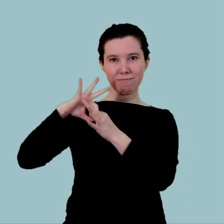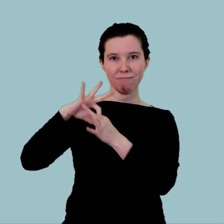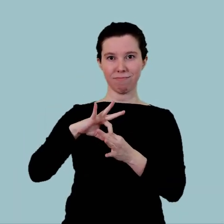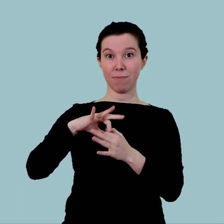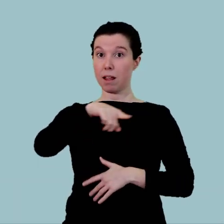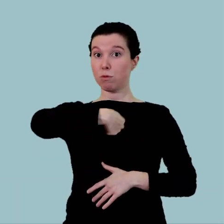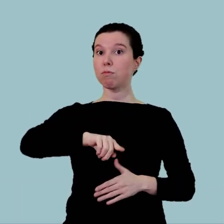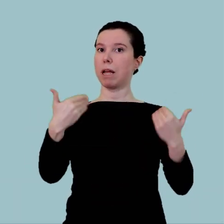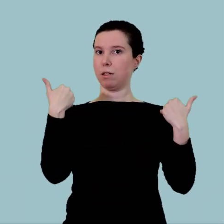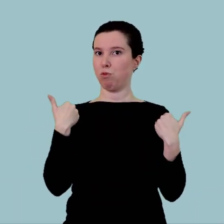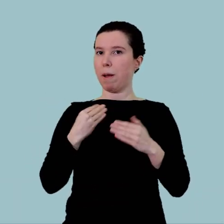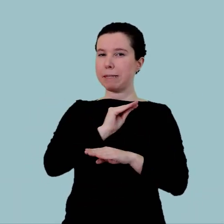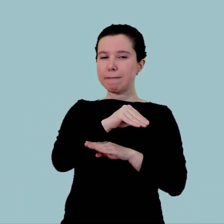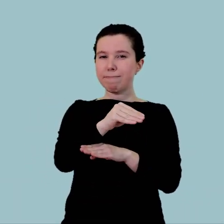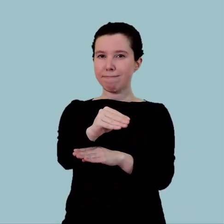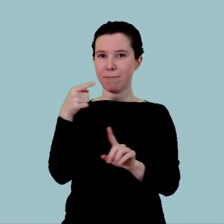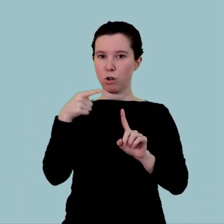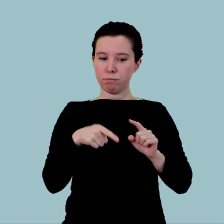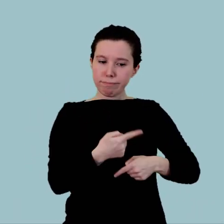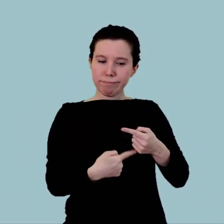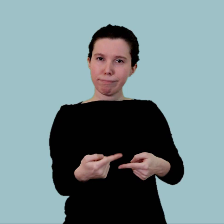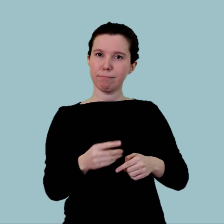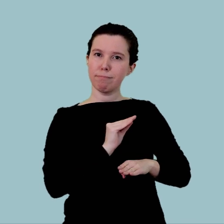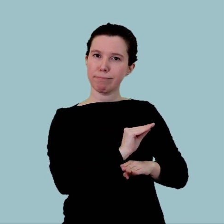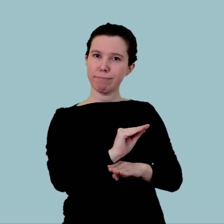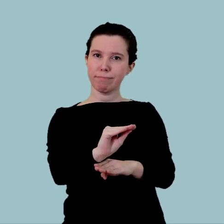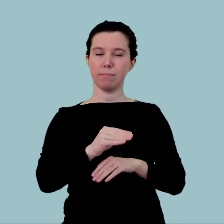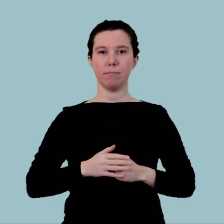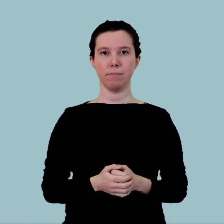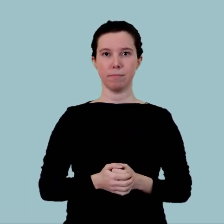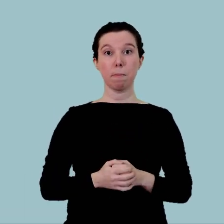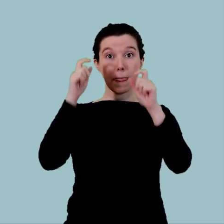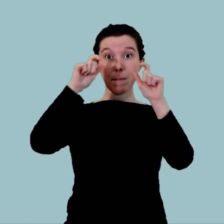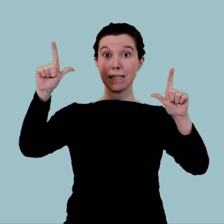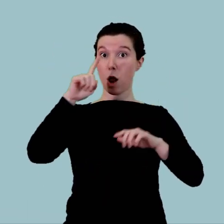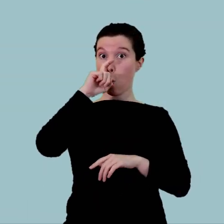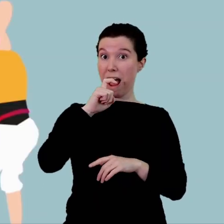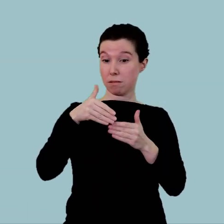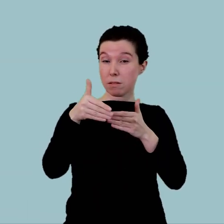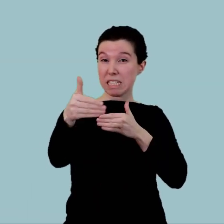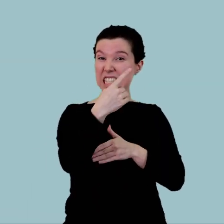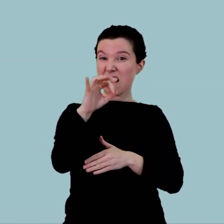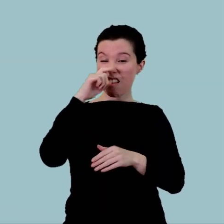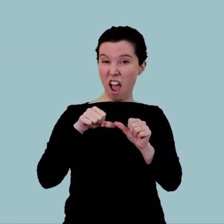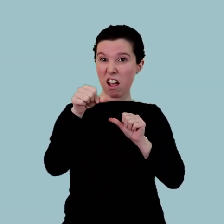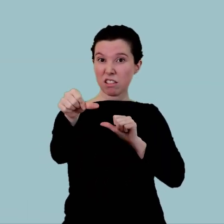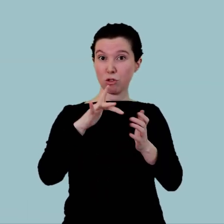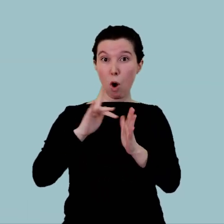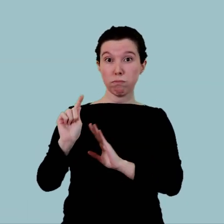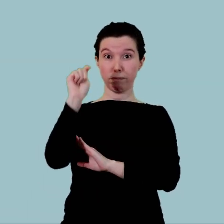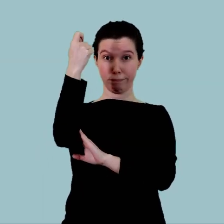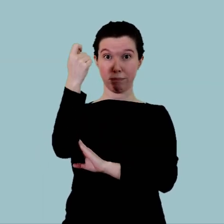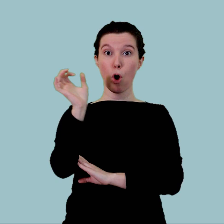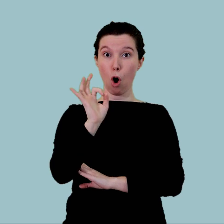arrels i que entre tots hem de conservar per seguir transmetent generació rere generació. Us imagineu que d'aquí 100 anys seguim